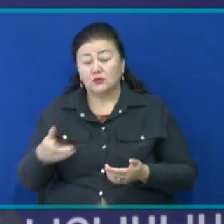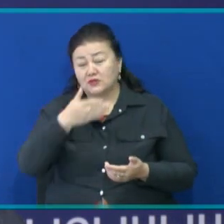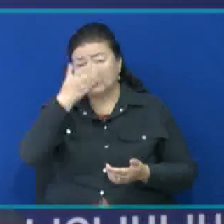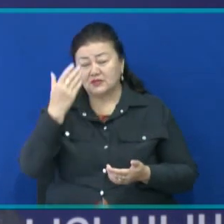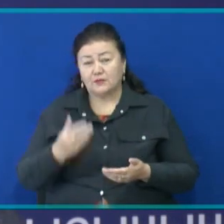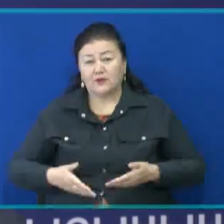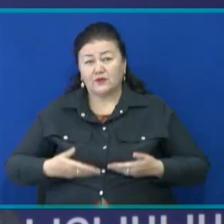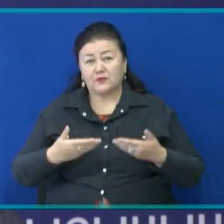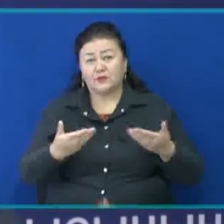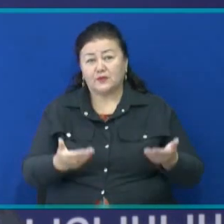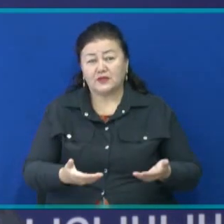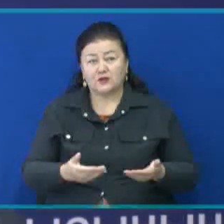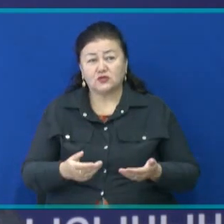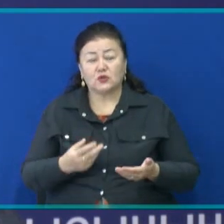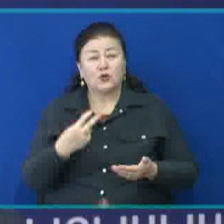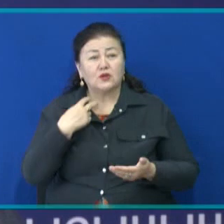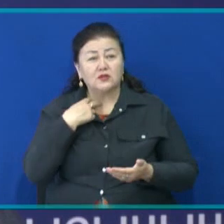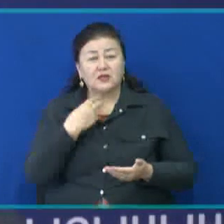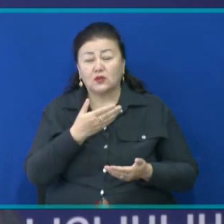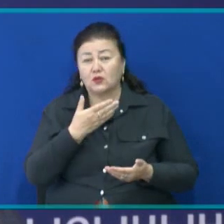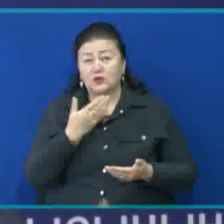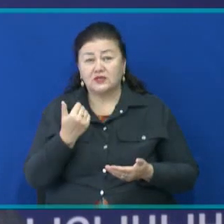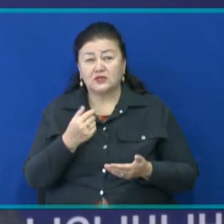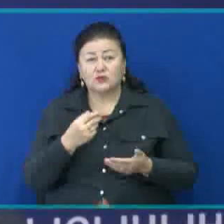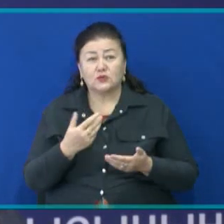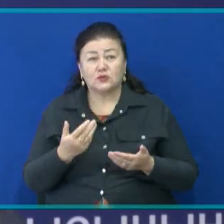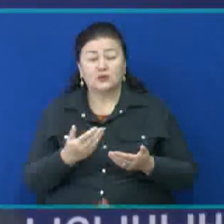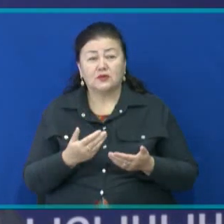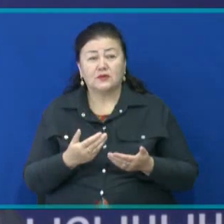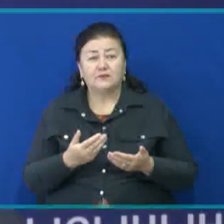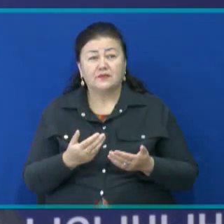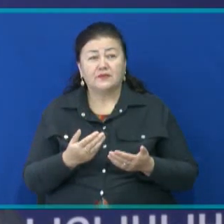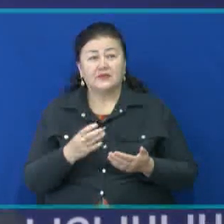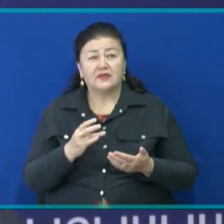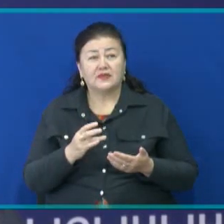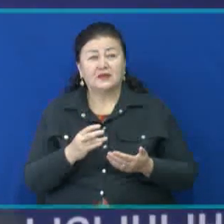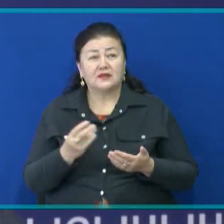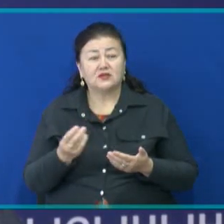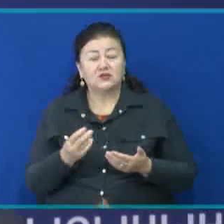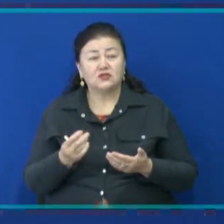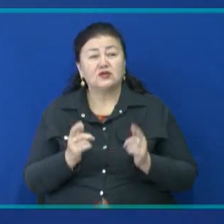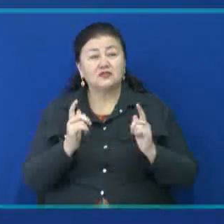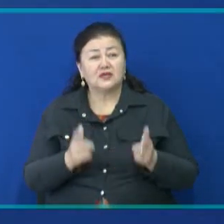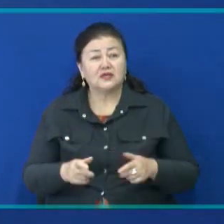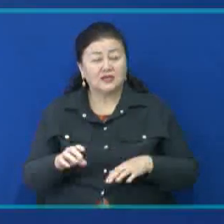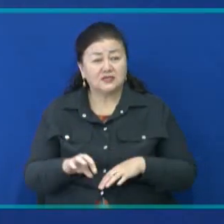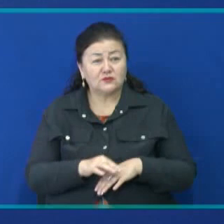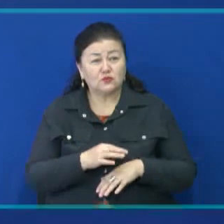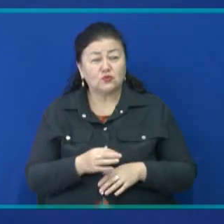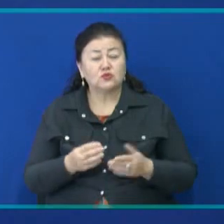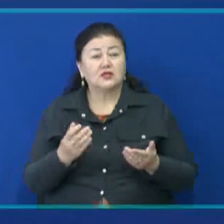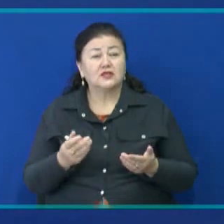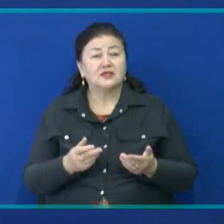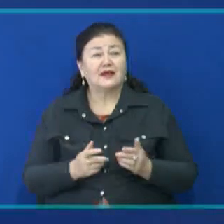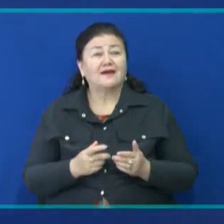документы, как справка об отсутствии налоговой задолженности и право, устанавливающие документы, согласие супругов на залог и так далее. В текущем году